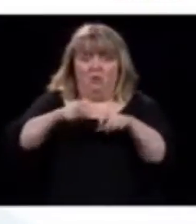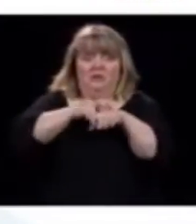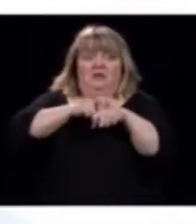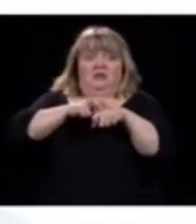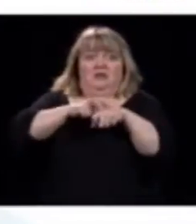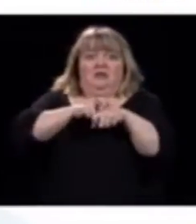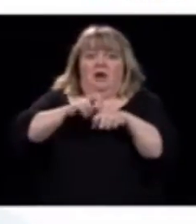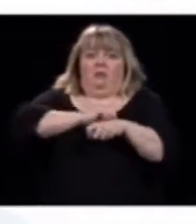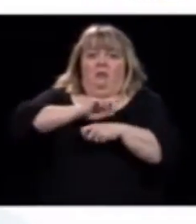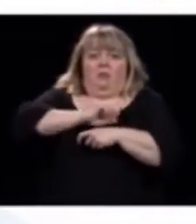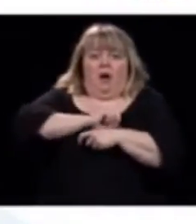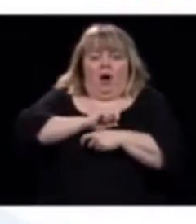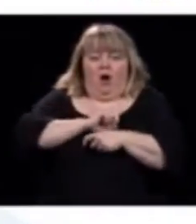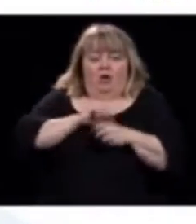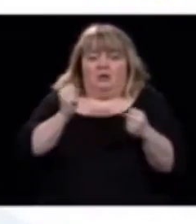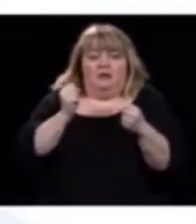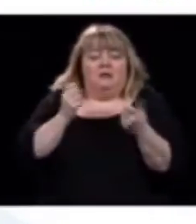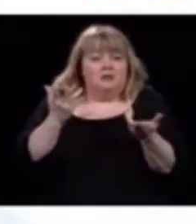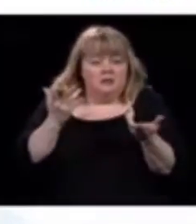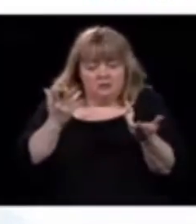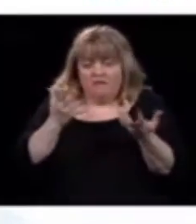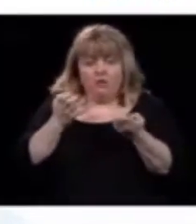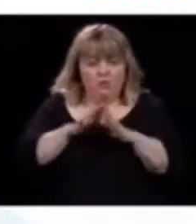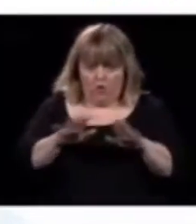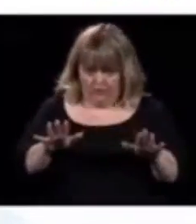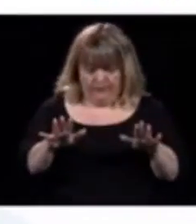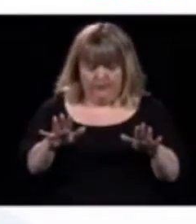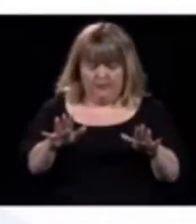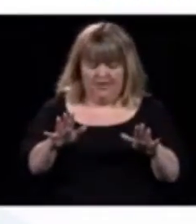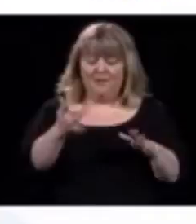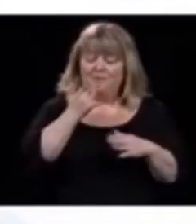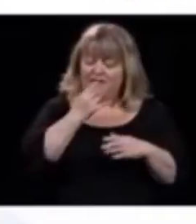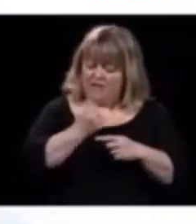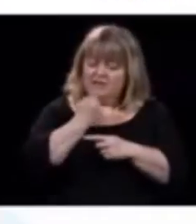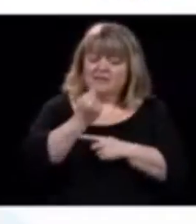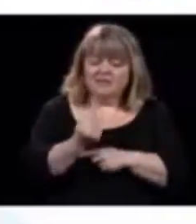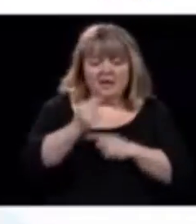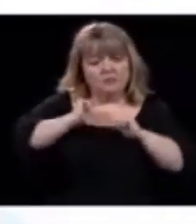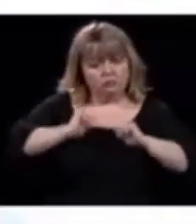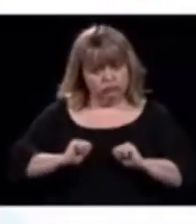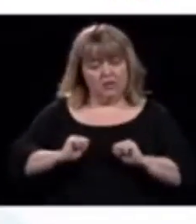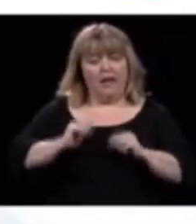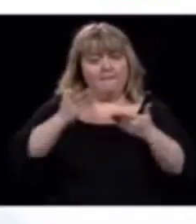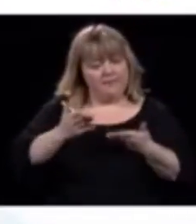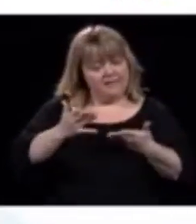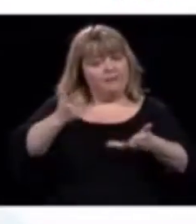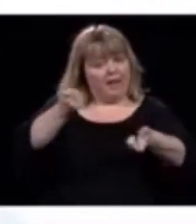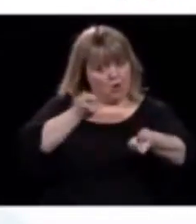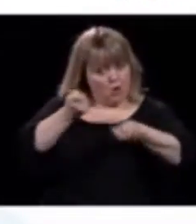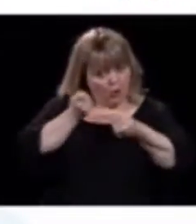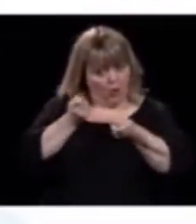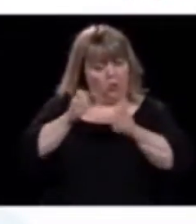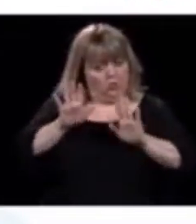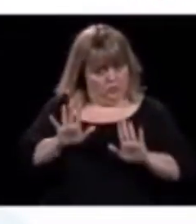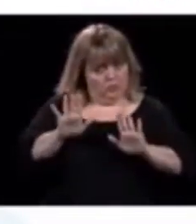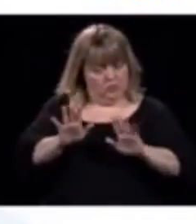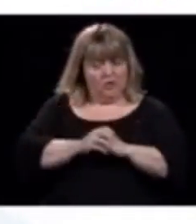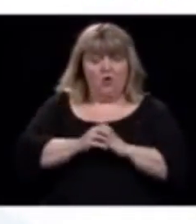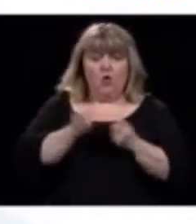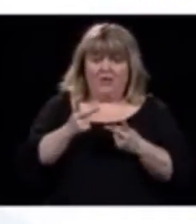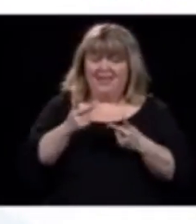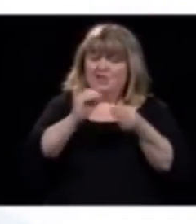c'est qu'actuellement, c'est sous contrôle. Puis, pour moi, le chiffre le plus important, on a